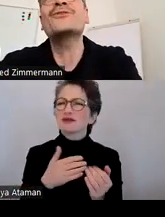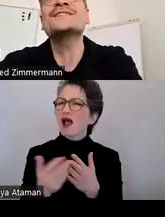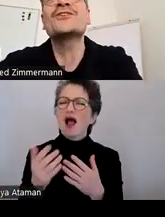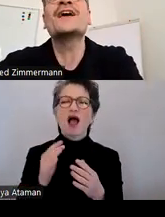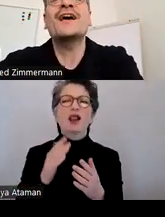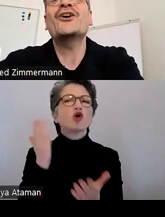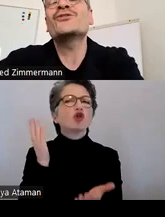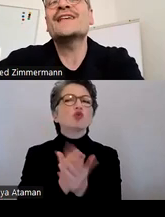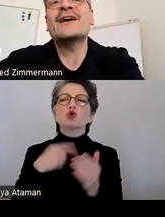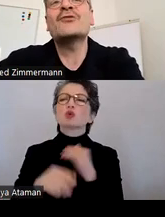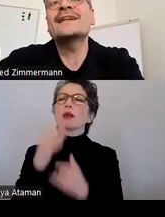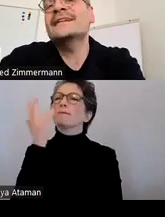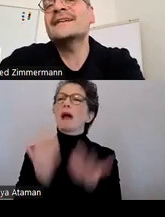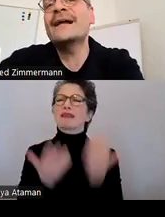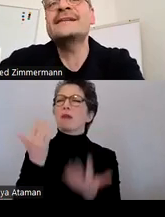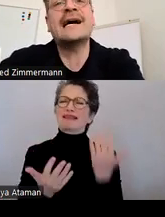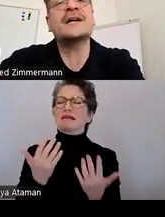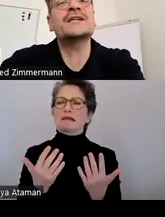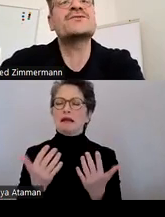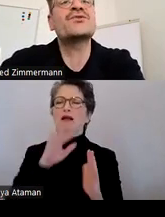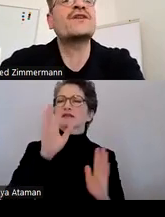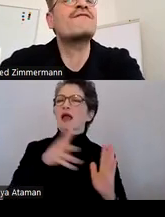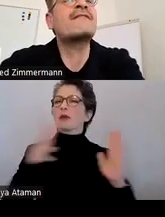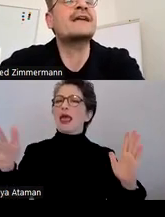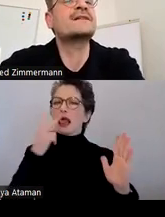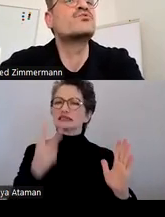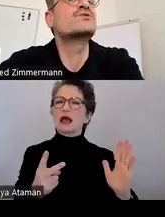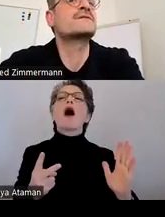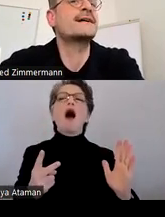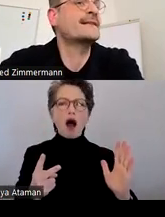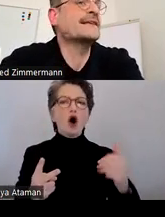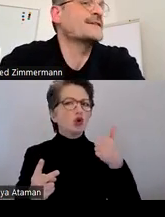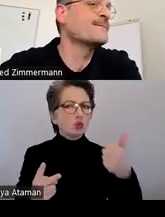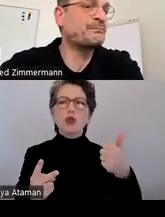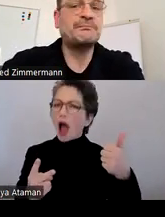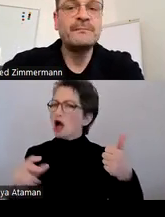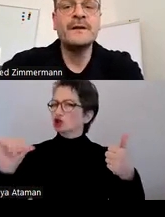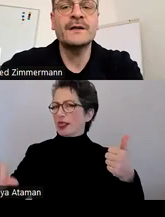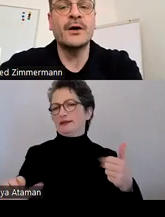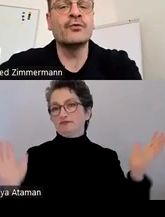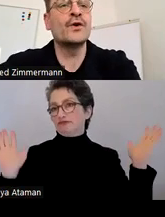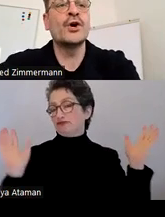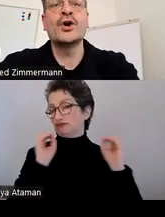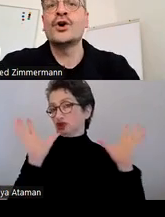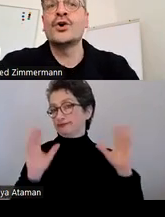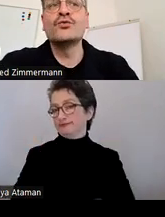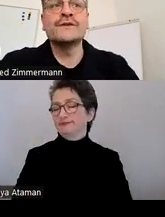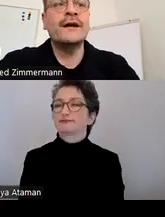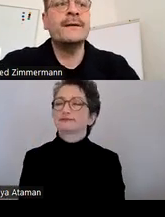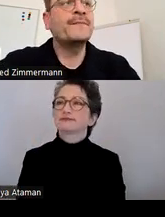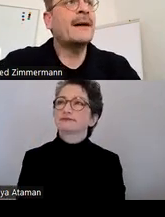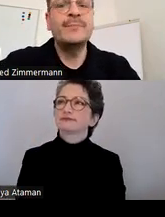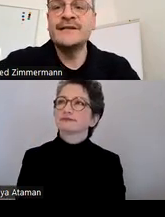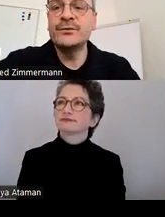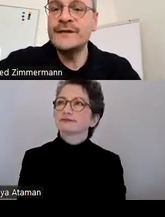mathematisch sozusagen in Tabellen darstellen zu können, wann etwas gut ist und wann nicht. Genau. Gut,